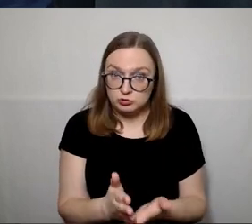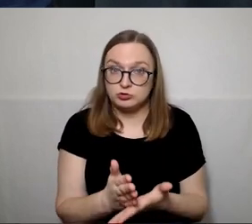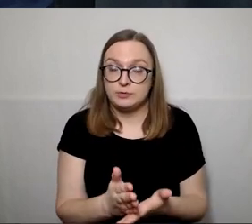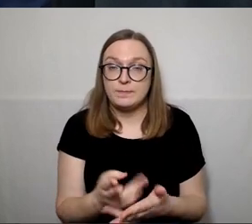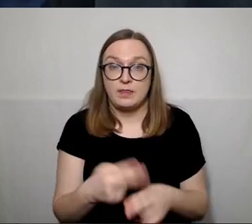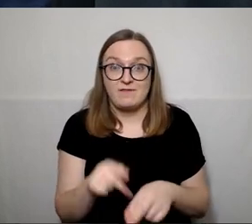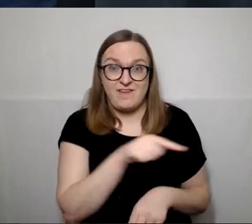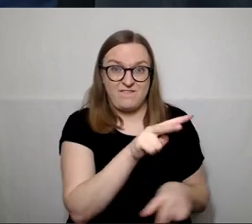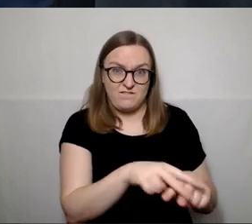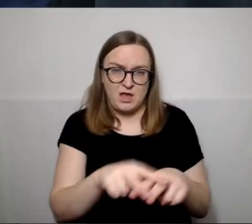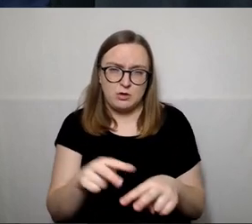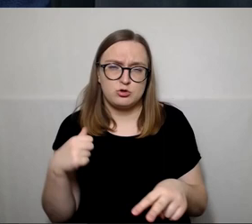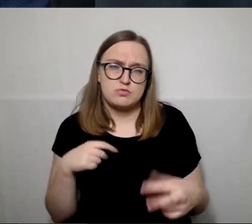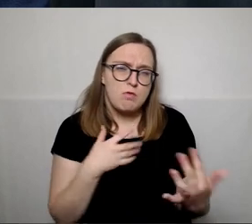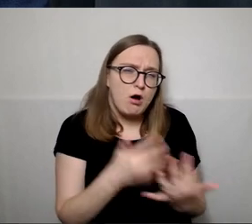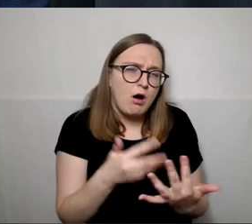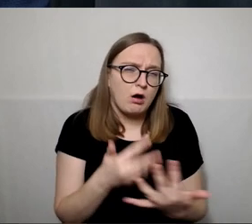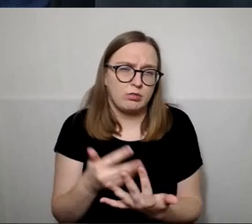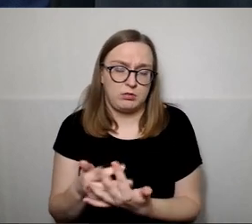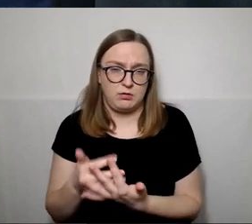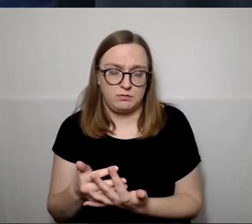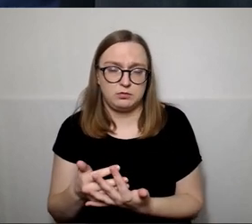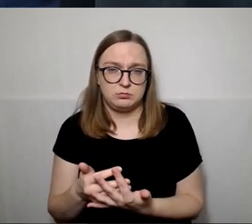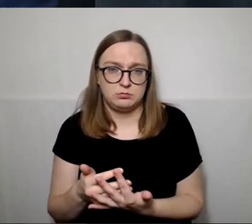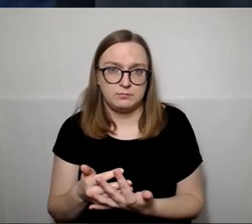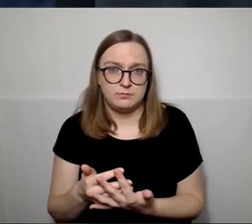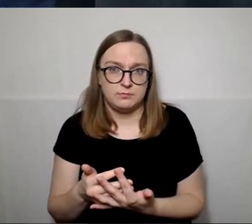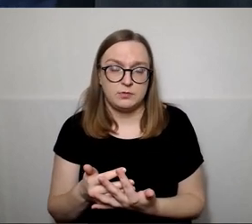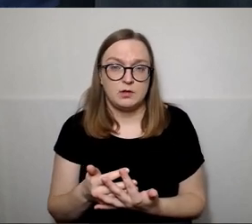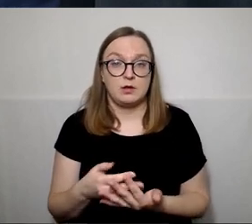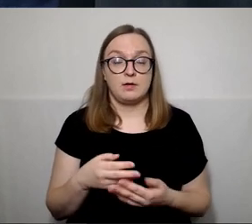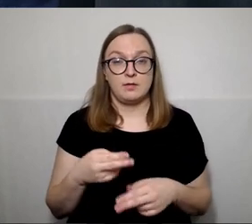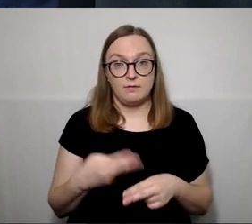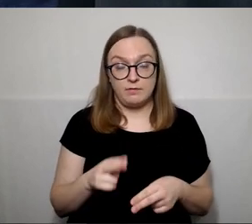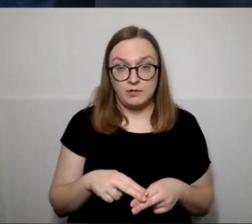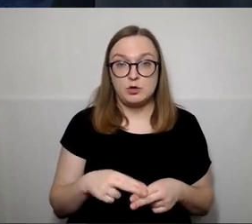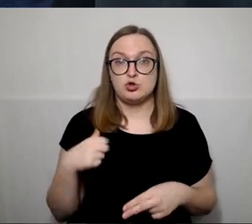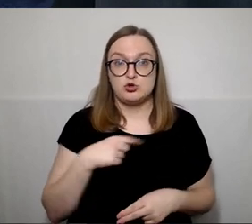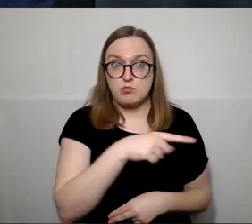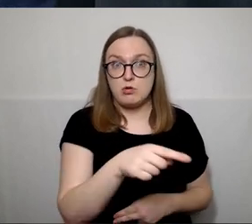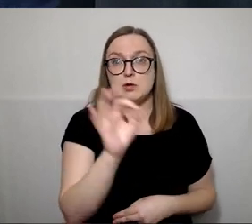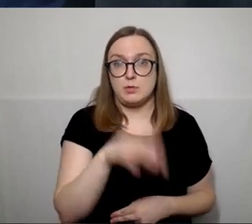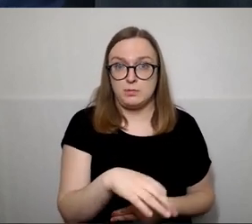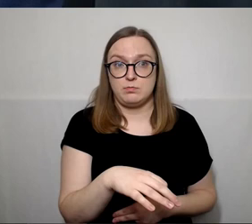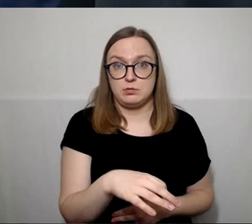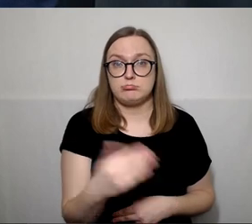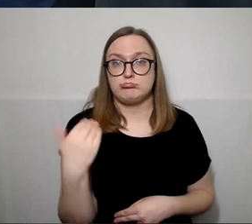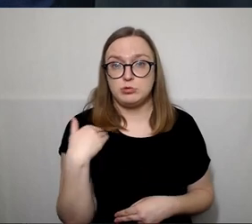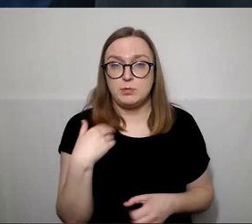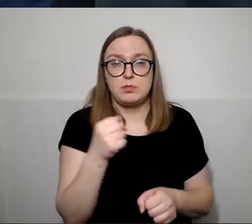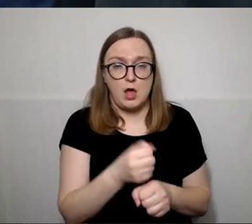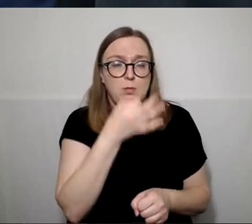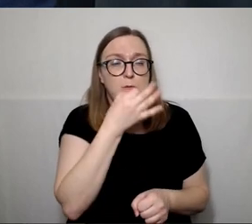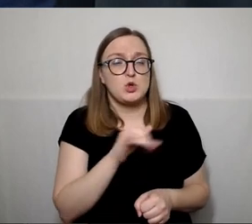vietovės aktyvas, kuris dažną kartą ir iškelia tos darbus, kurie